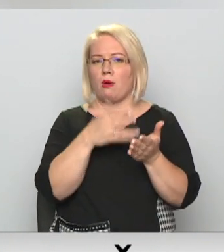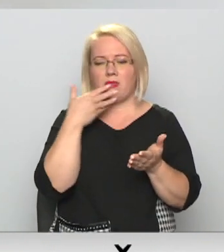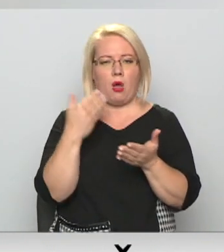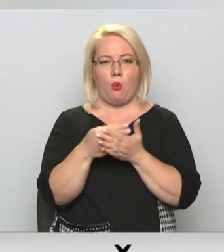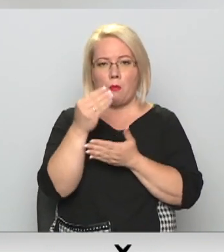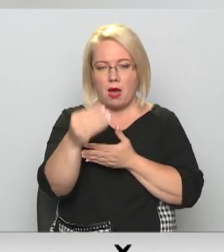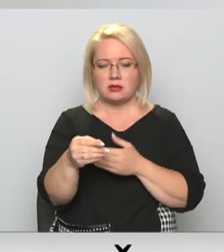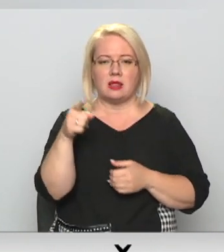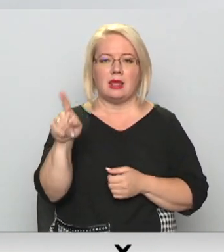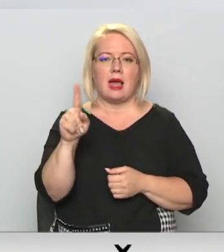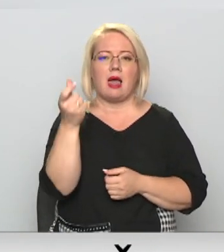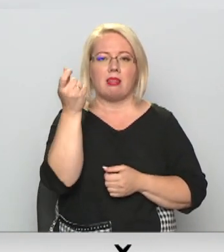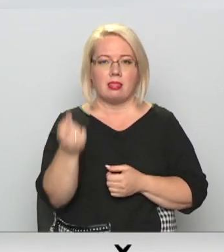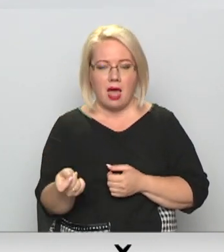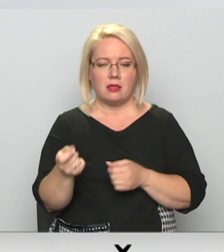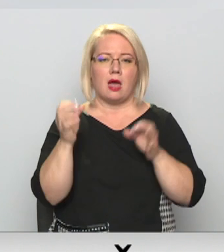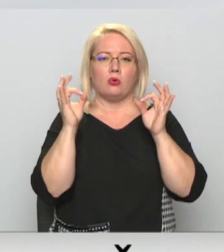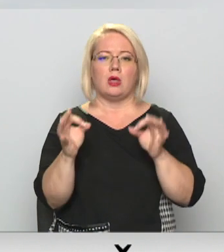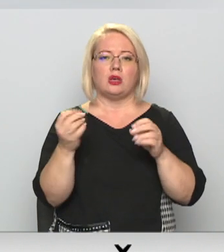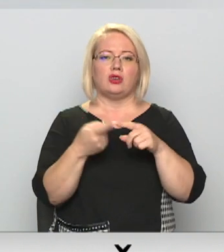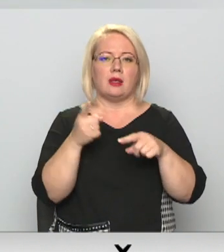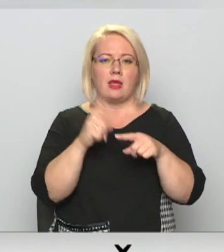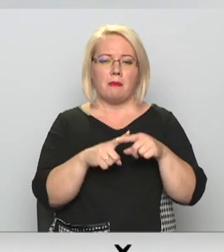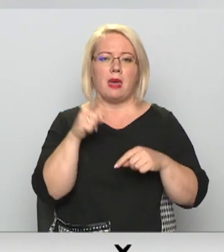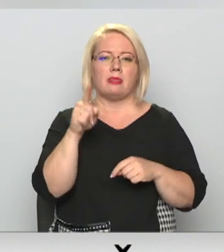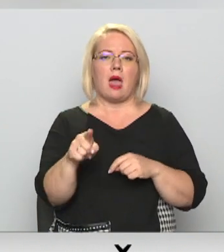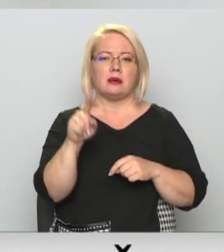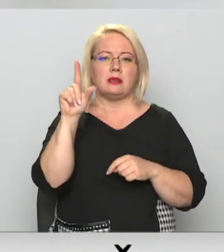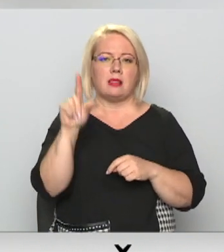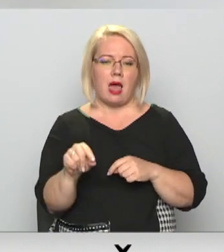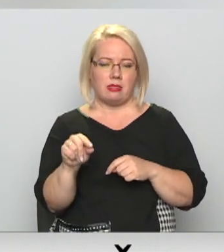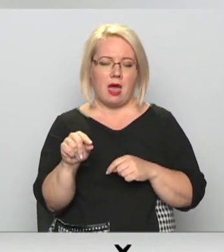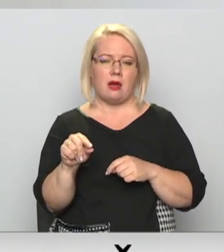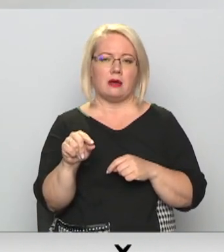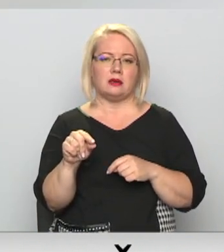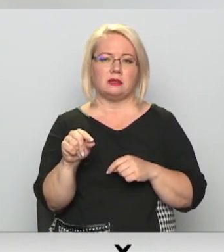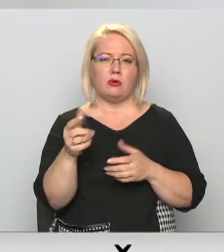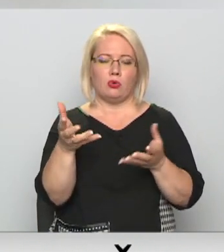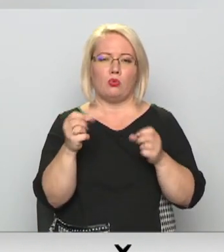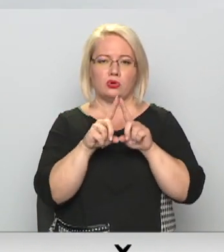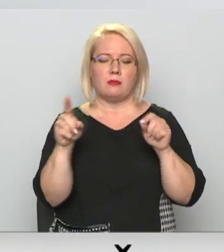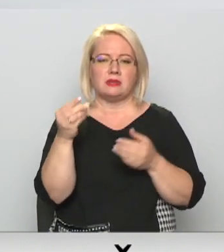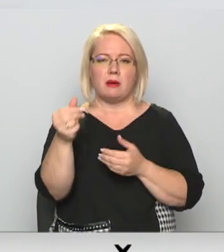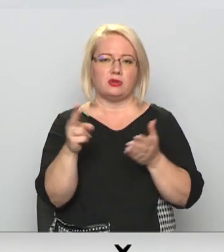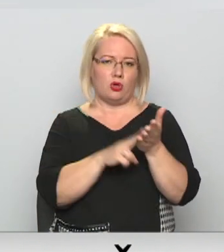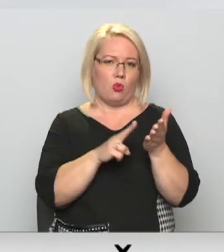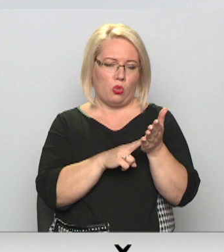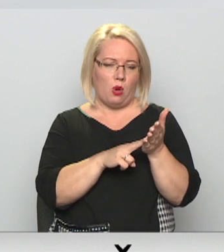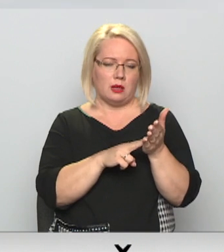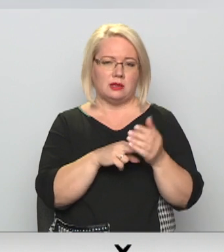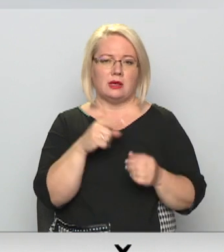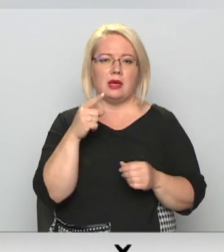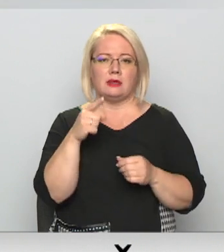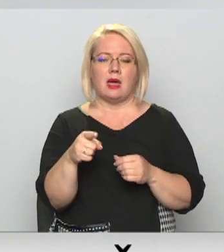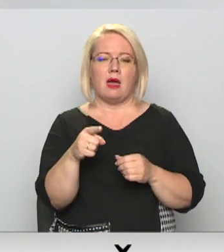Viņa citai ir lēkāks, bet tieši tāpēc arī tās ir lēkāks, ka par viņām nav samaksāts visu šīs nododams. Kāpēc ir vērsot pirmi